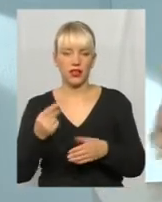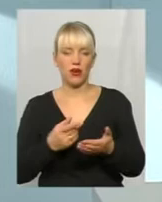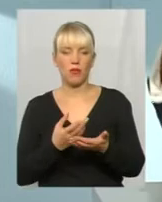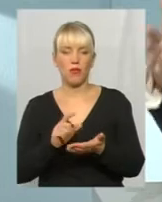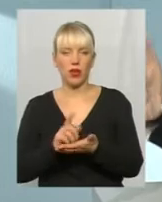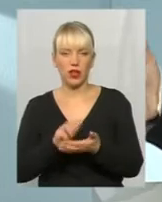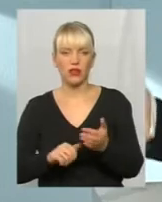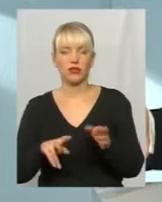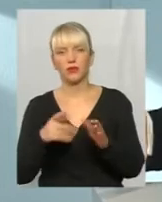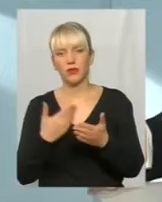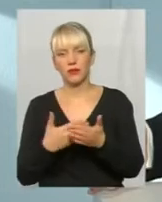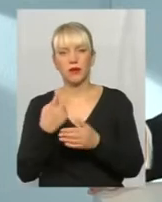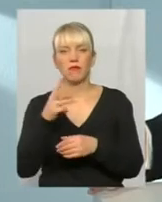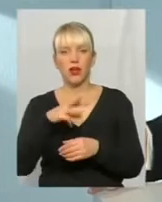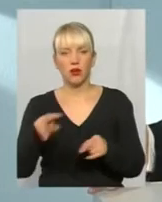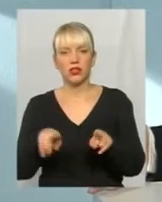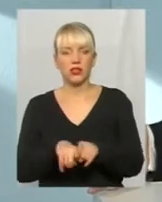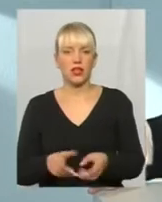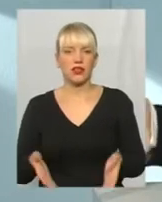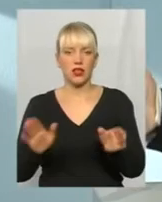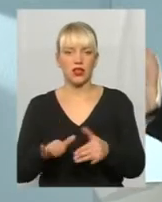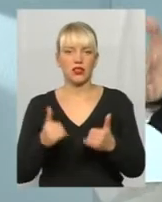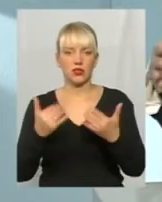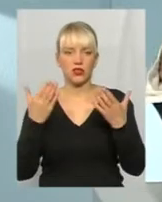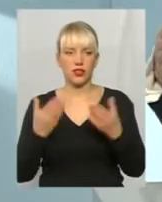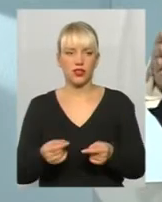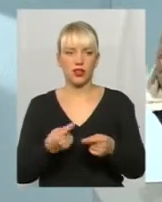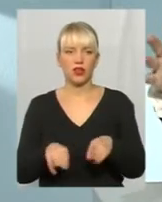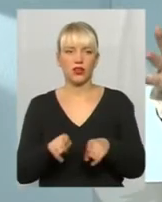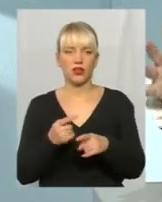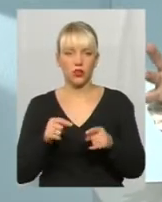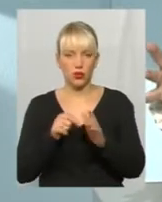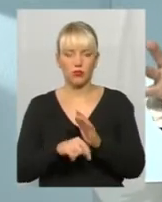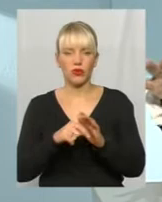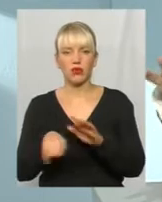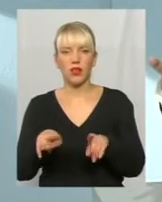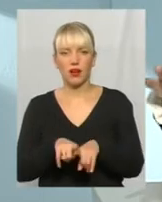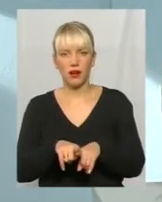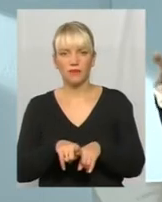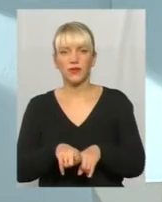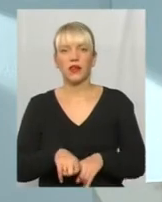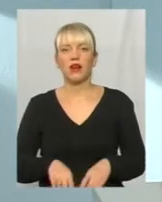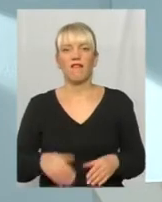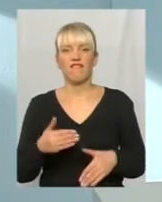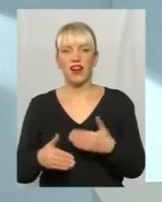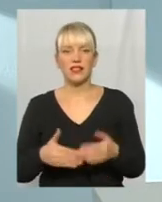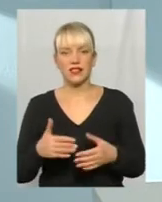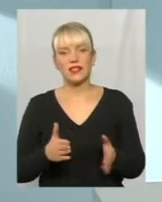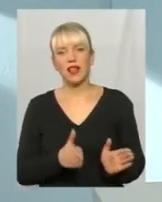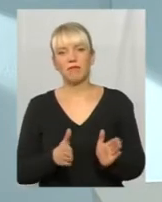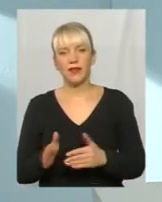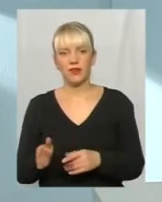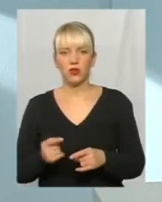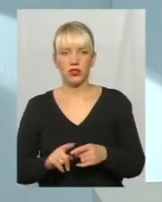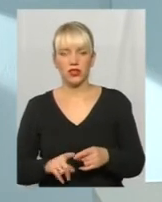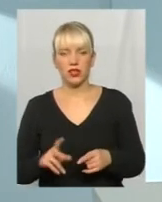мільйону, так їх і залишилось на сьогоднішній день. Тобто така більш-менш яка фаза стабільності по кількості